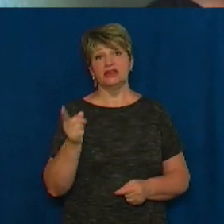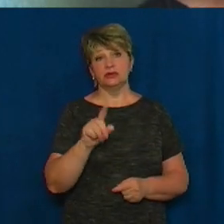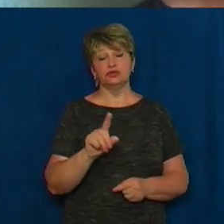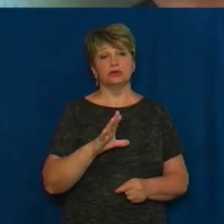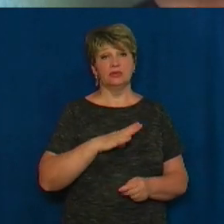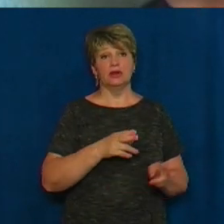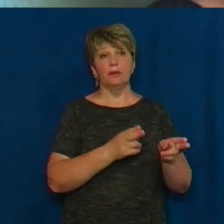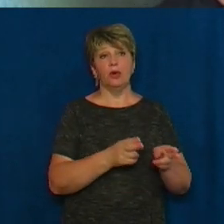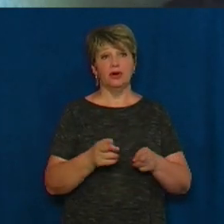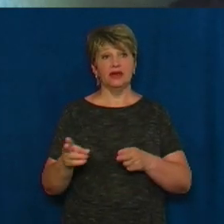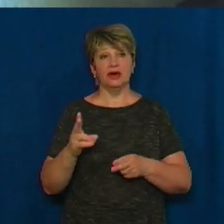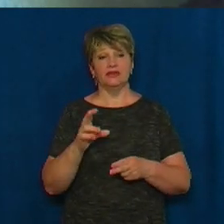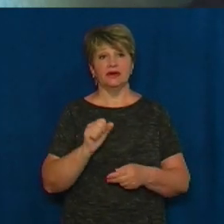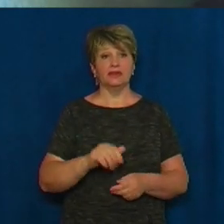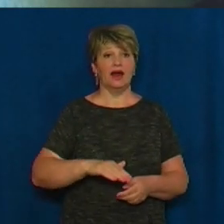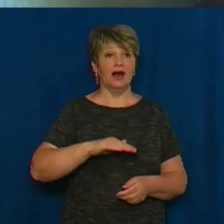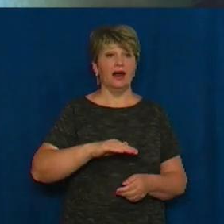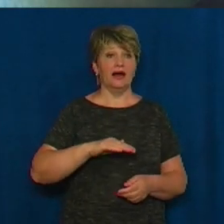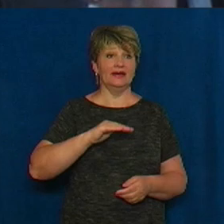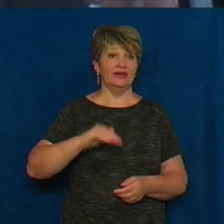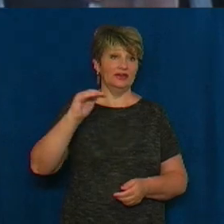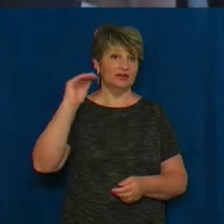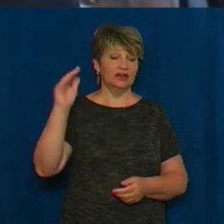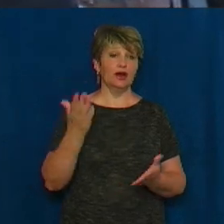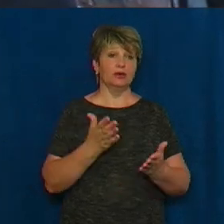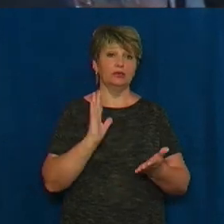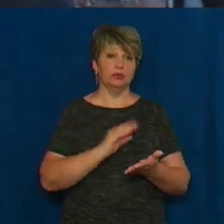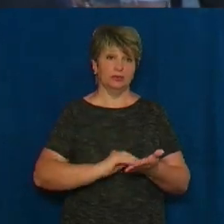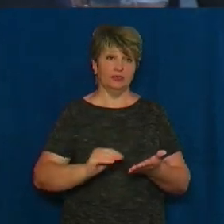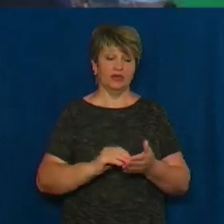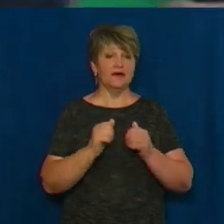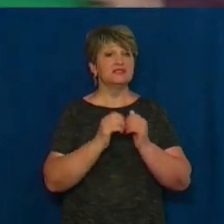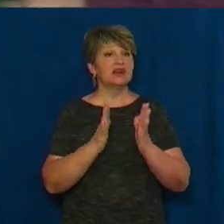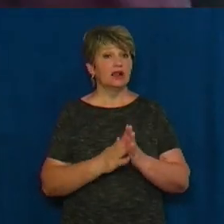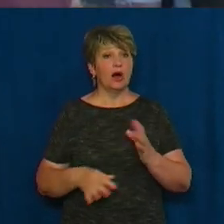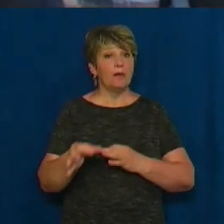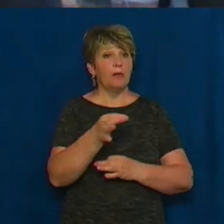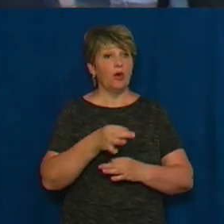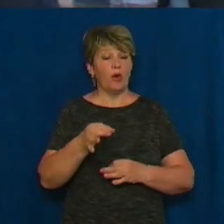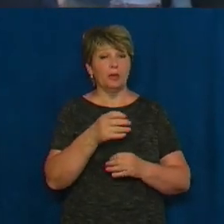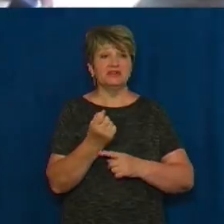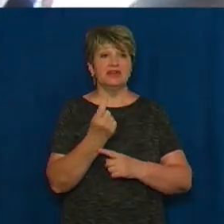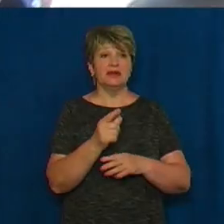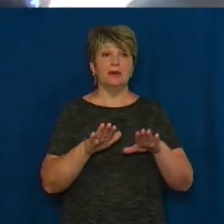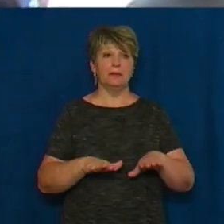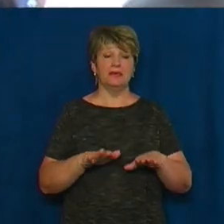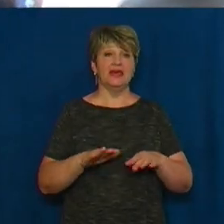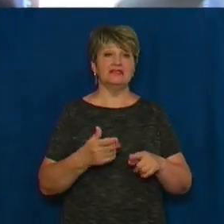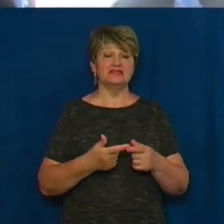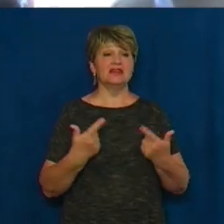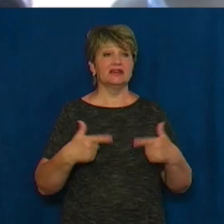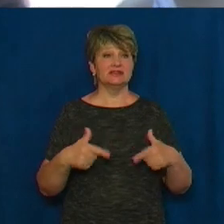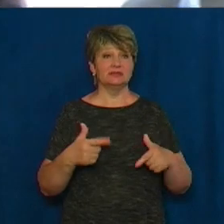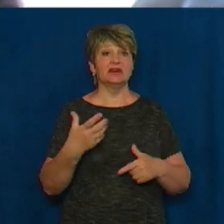на поверхах, коли дітей пишуть зовнішній незалежній ціні. Загалом сьогодні по області діє 11 пунктів тестування, де працює 406